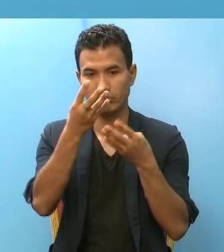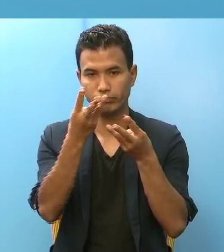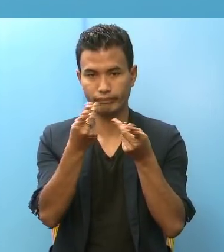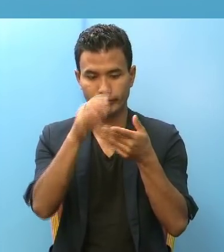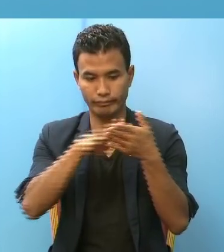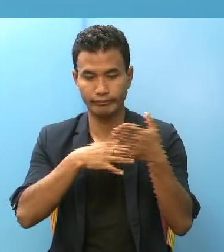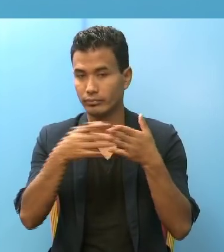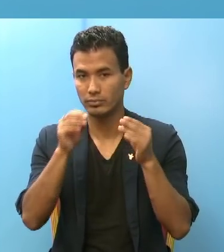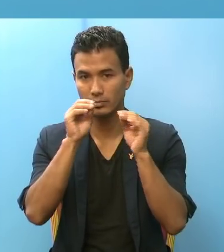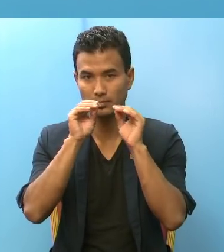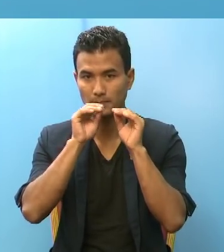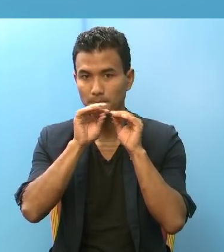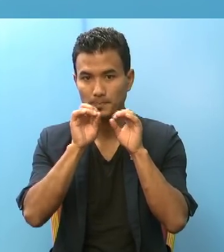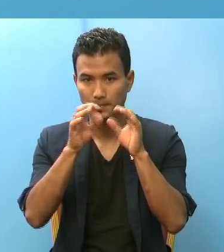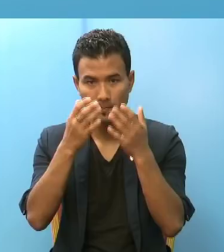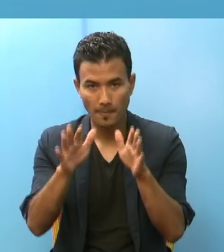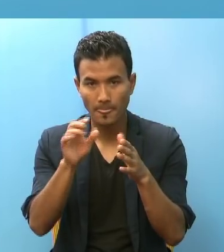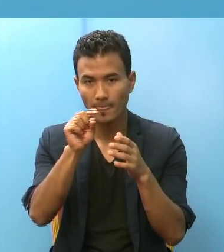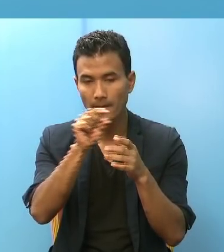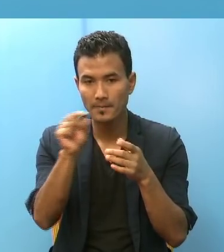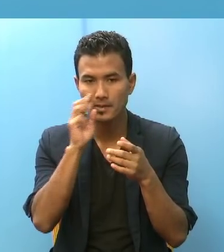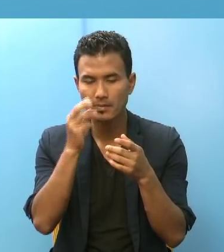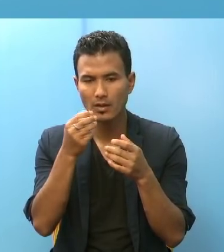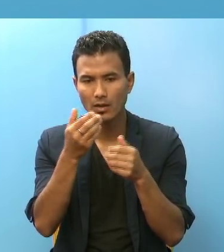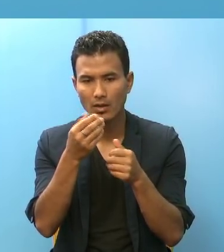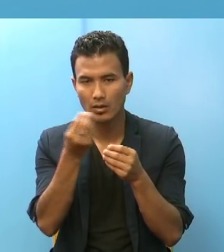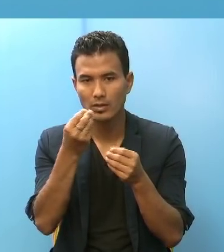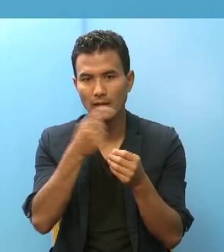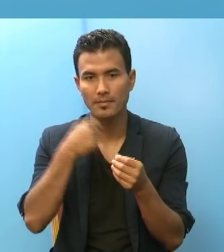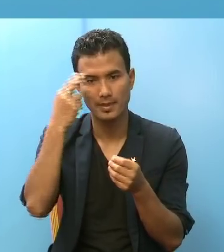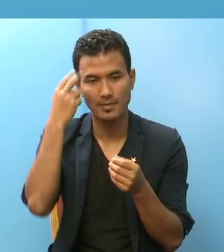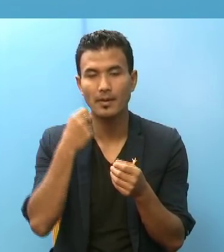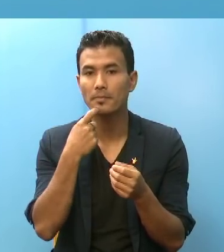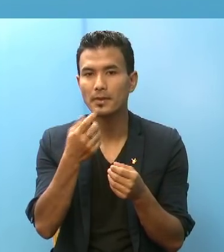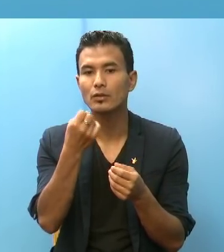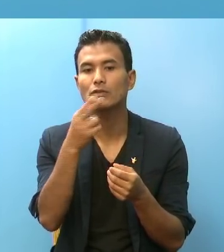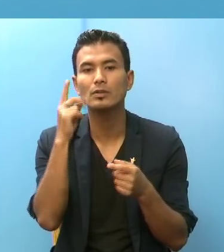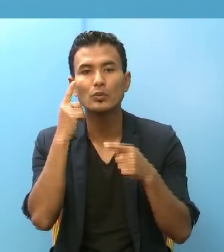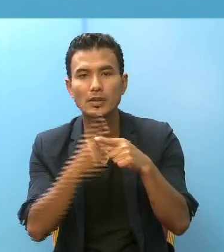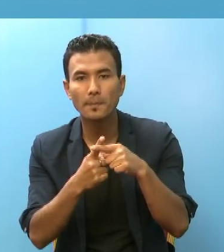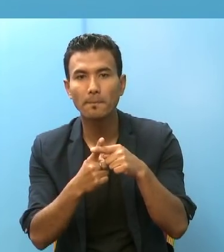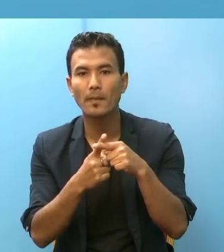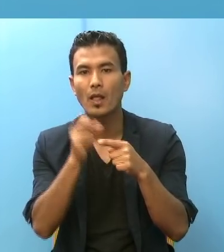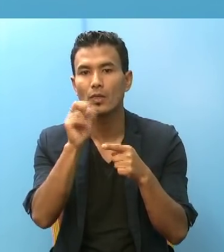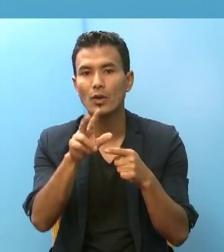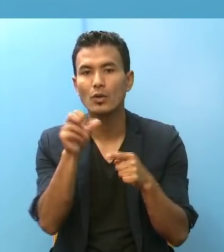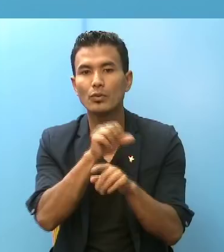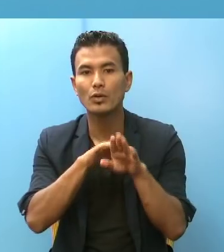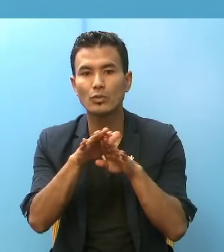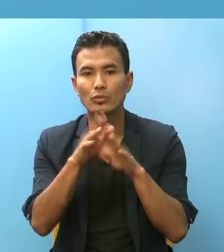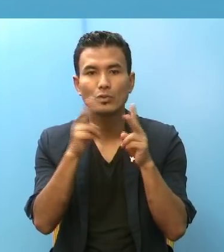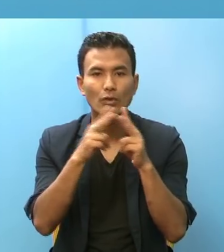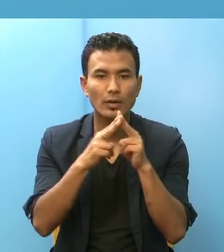दिनुभायो त्यों कि अली कि विश्लेशन हमले थापाऊना पाए ती जाना पॉजटिव भाय तर उन्हें को